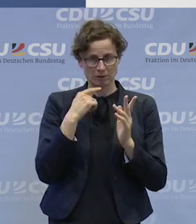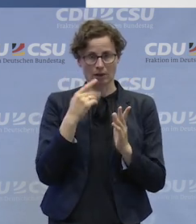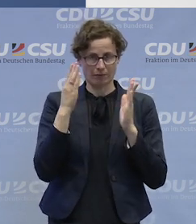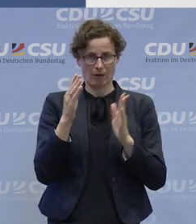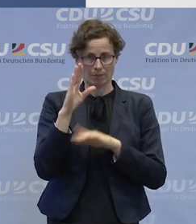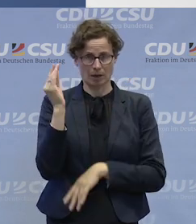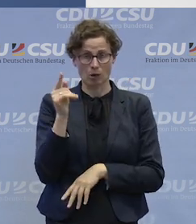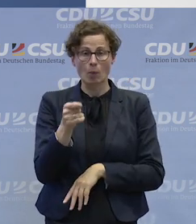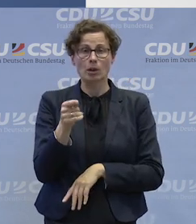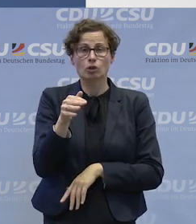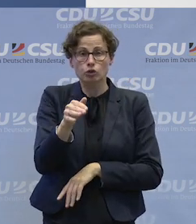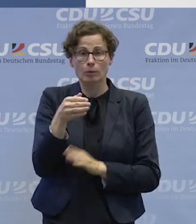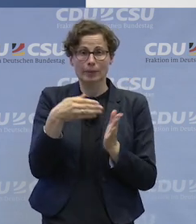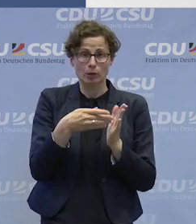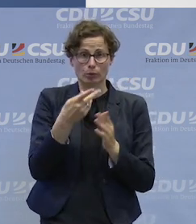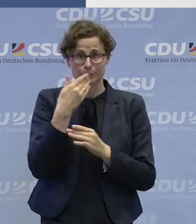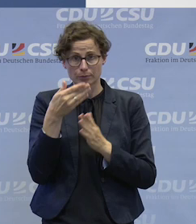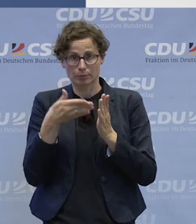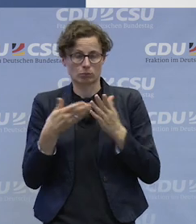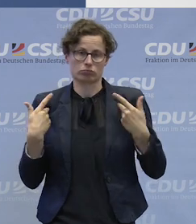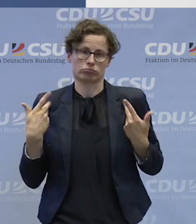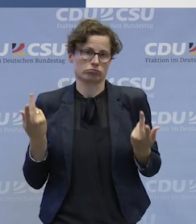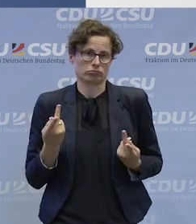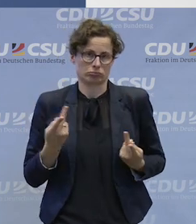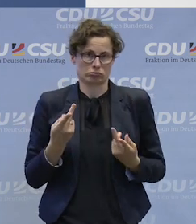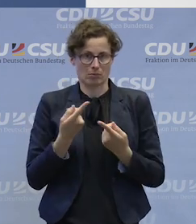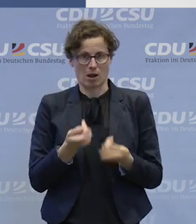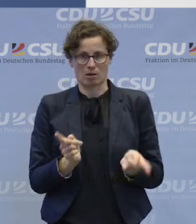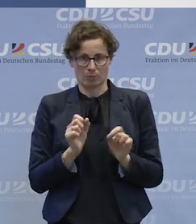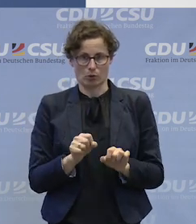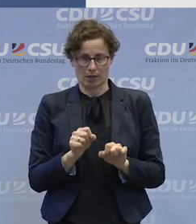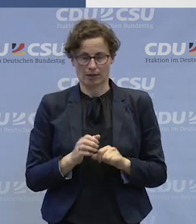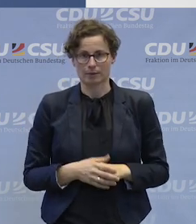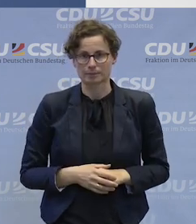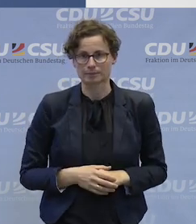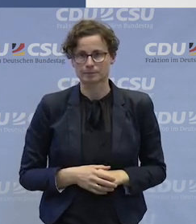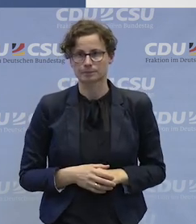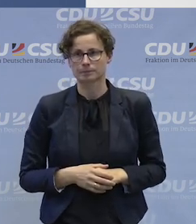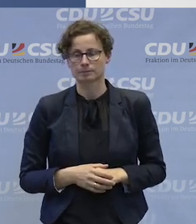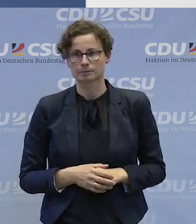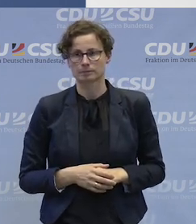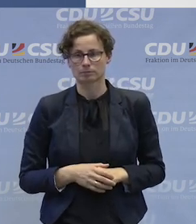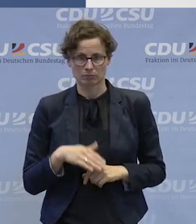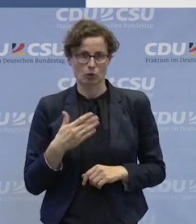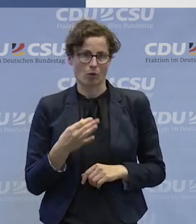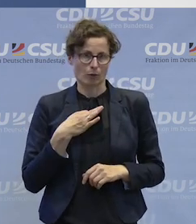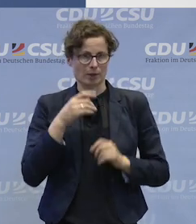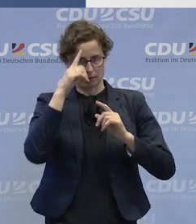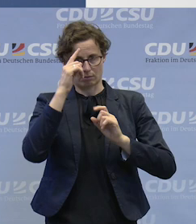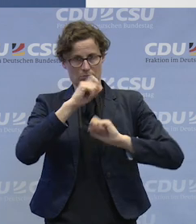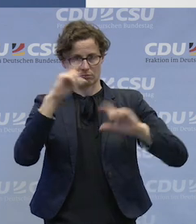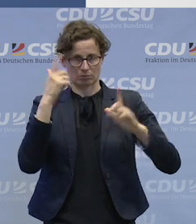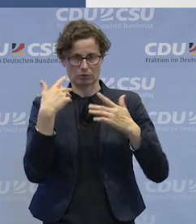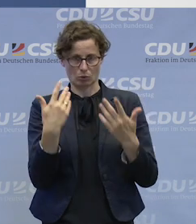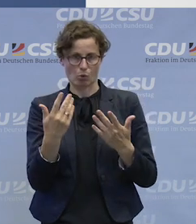natürlich für jeden und von daher selbstverständlich auch für Menschen mit Beeinträchtigung selbst und von daher auch